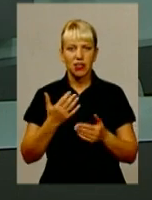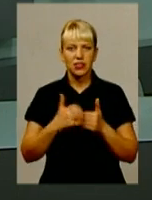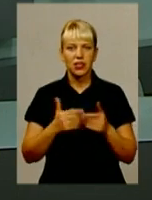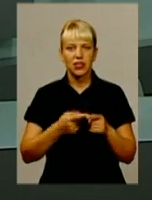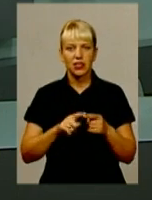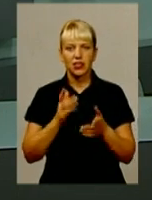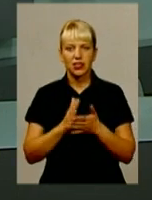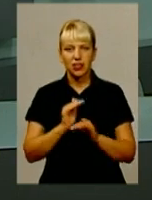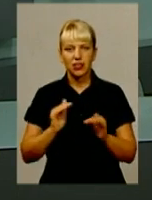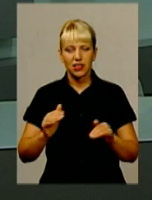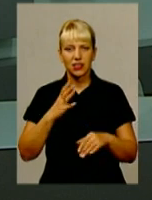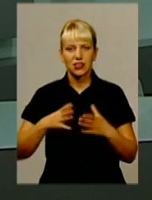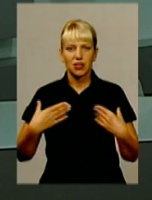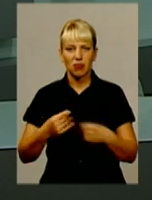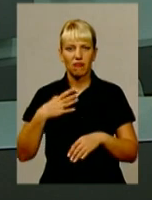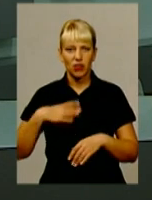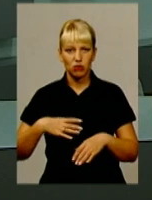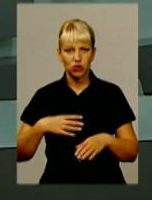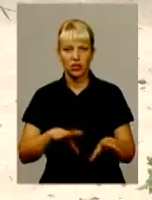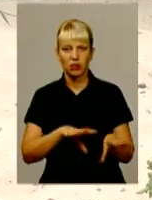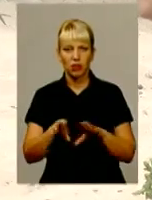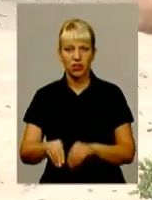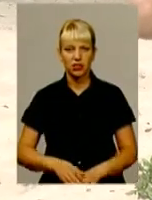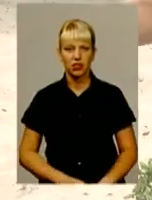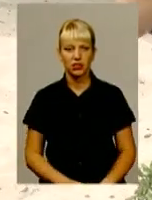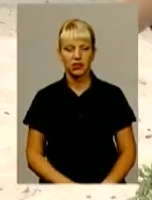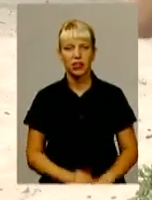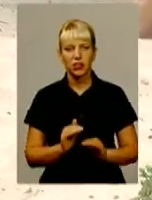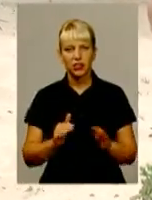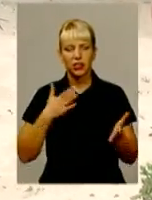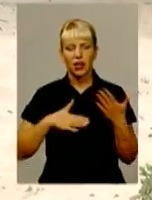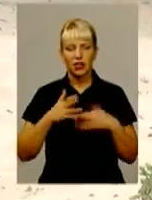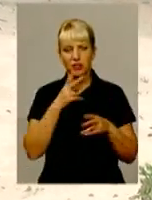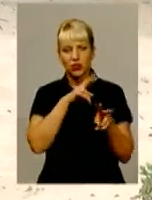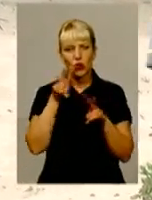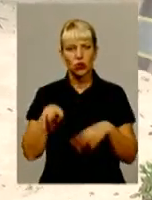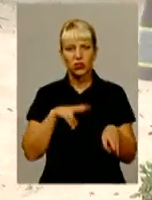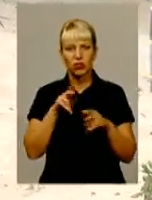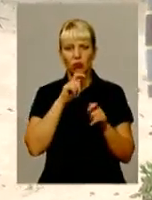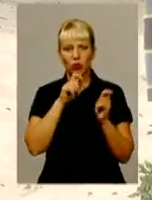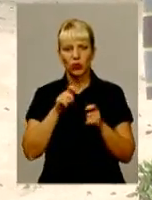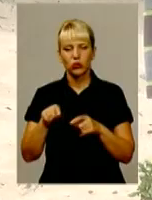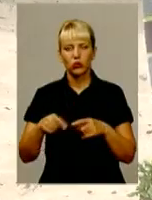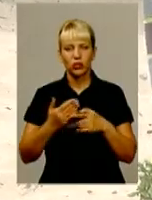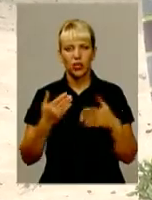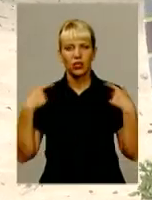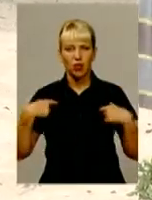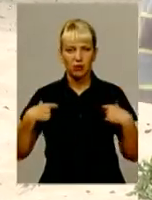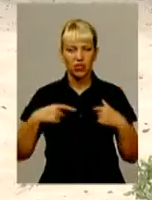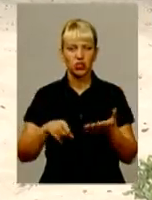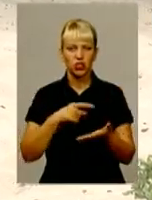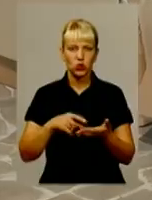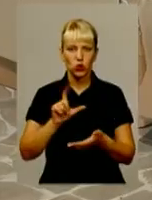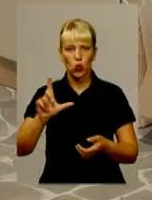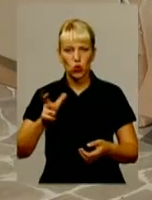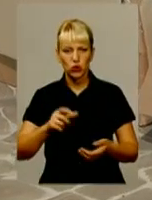них і дітки із сімей вимушених переселенців. Дітлахи радісно розглядають подарунки. Тут і наплічники, і зошити,